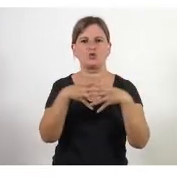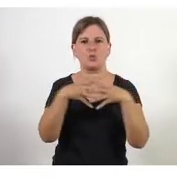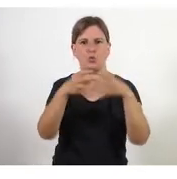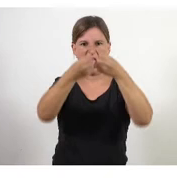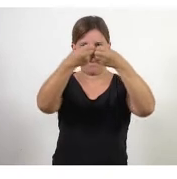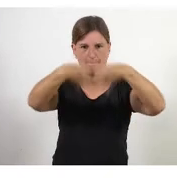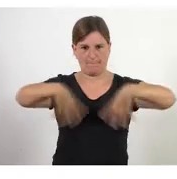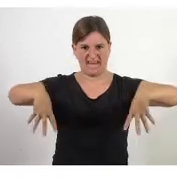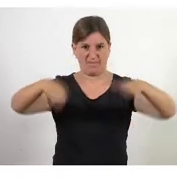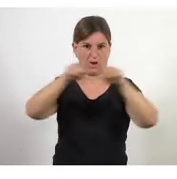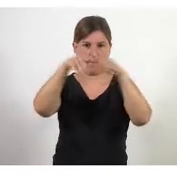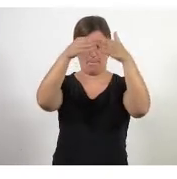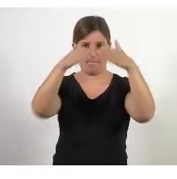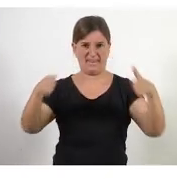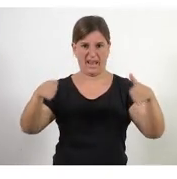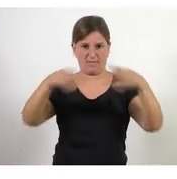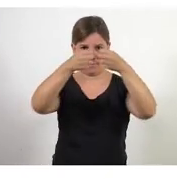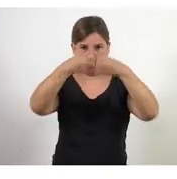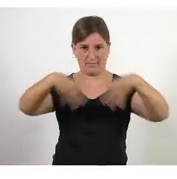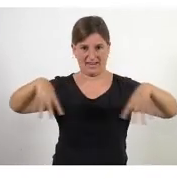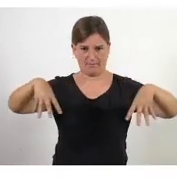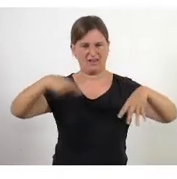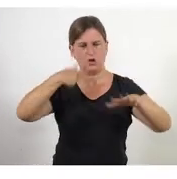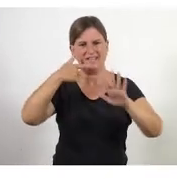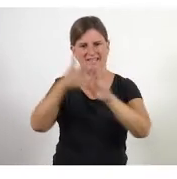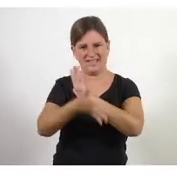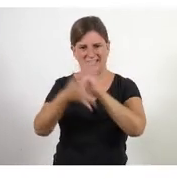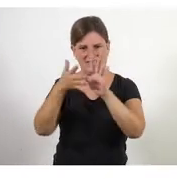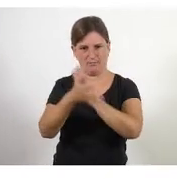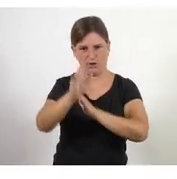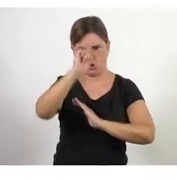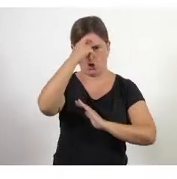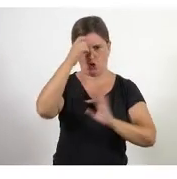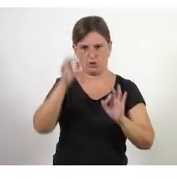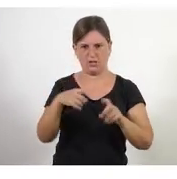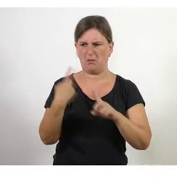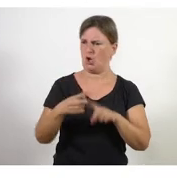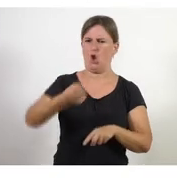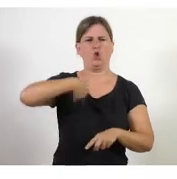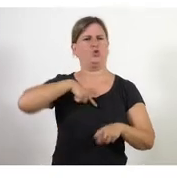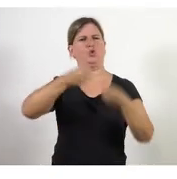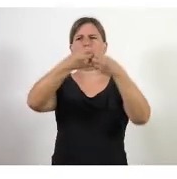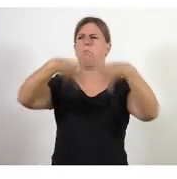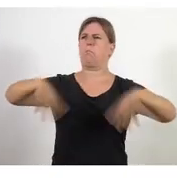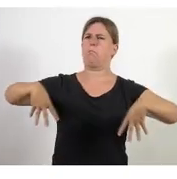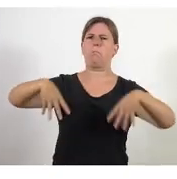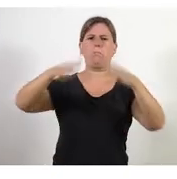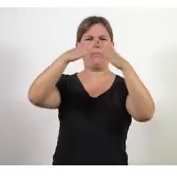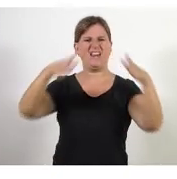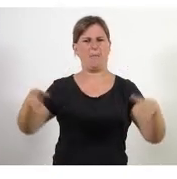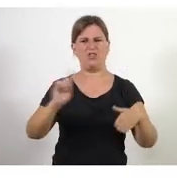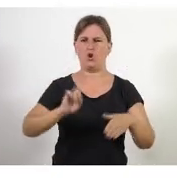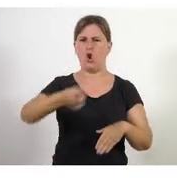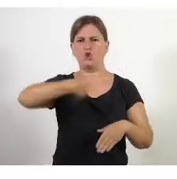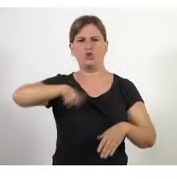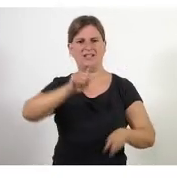m'explico amb aquest concepte perquè de vegades hi ha mals entesos respecte ah no nosaltres no som piramidals som una associació